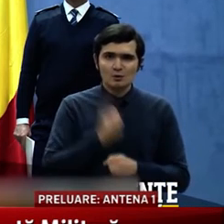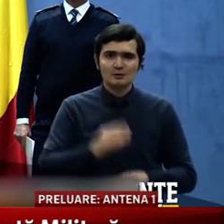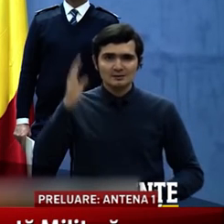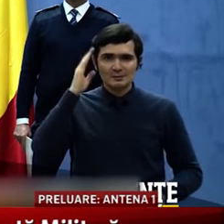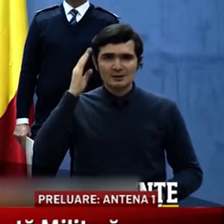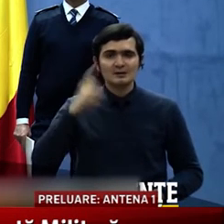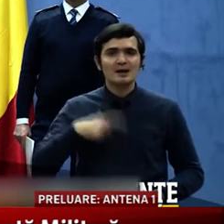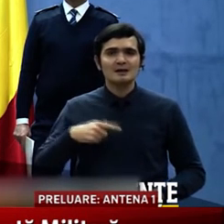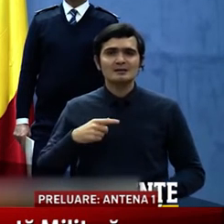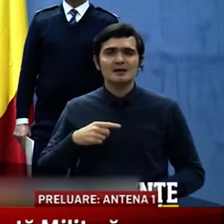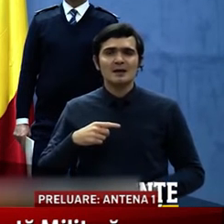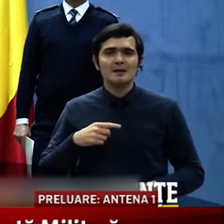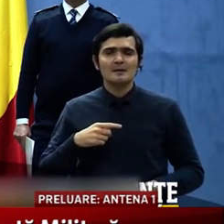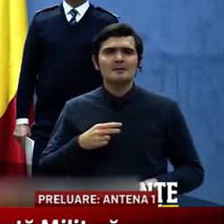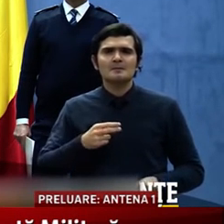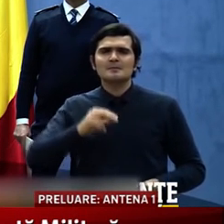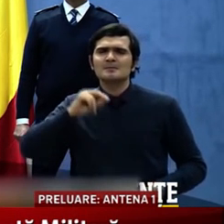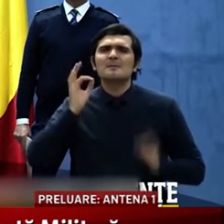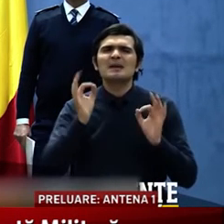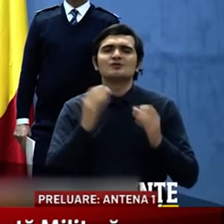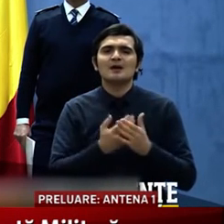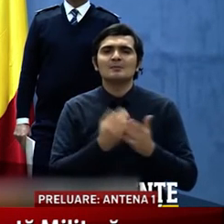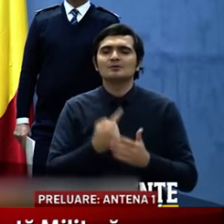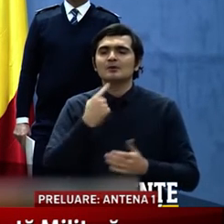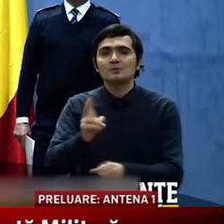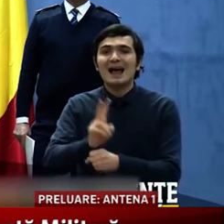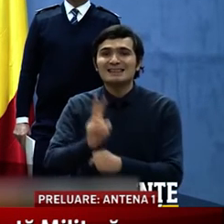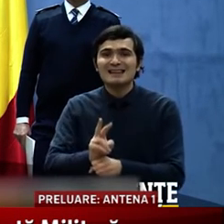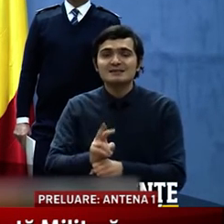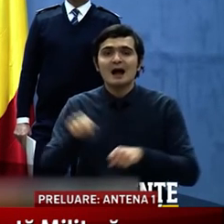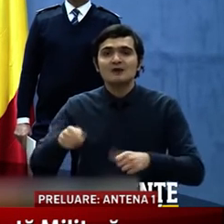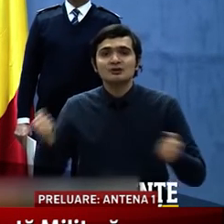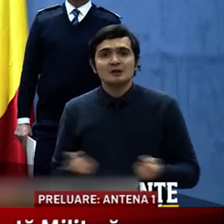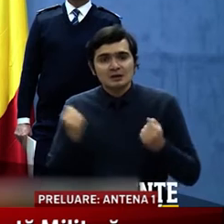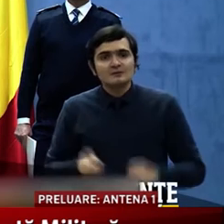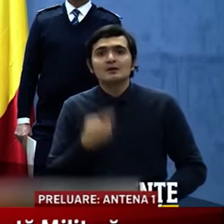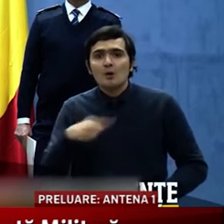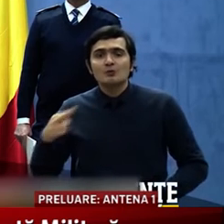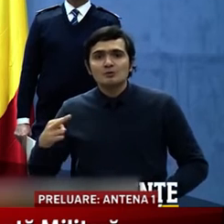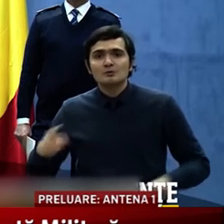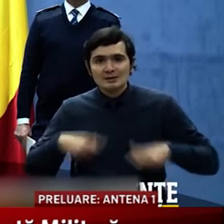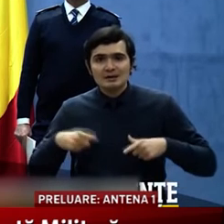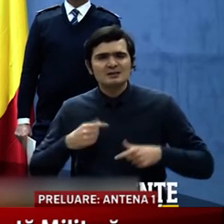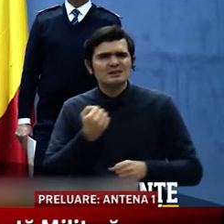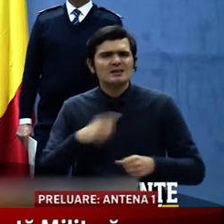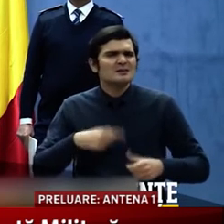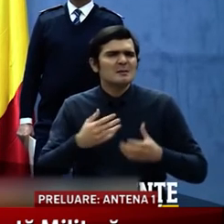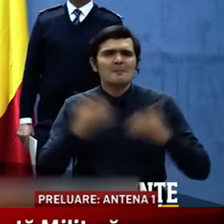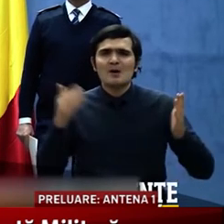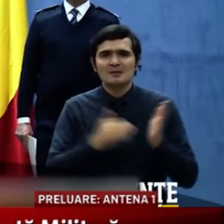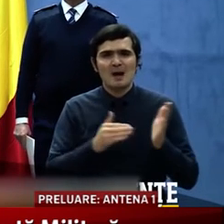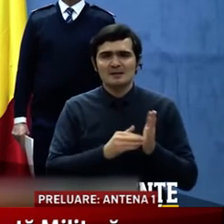este în mod deosebit să atragem atenția că această activitate continuă să există și este extrem de necesară.